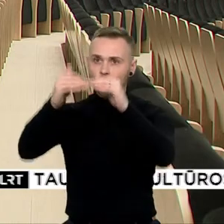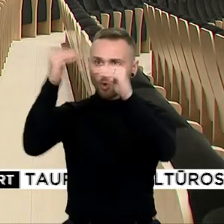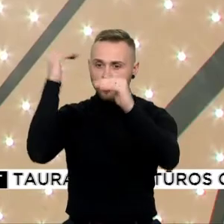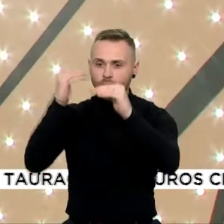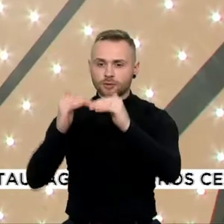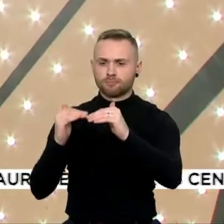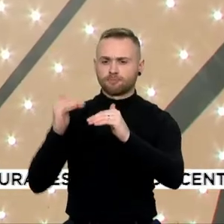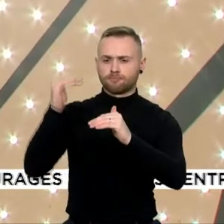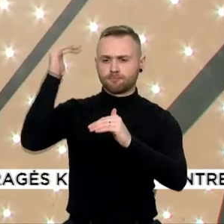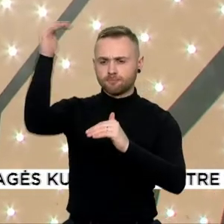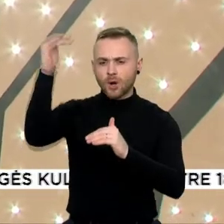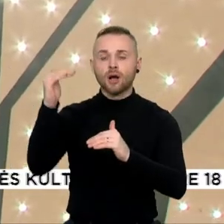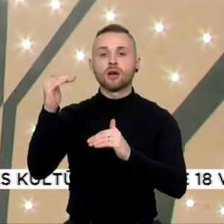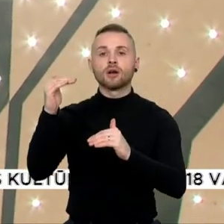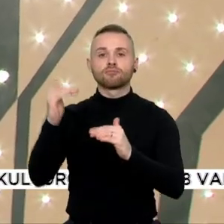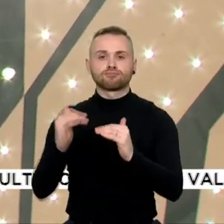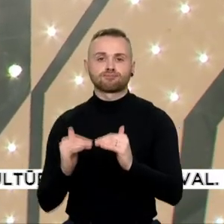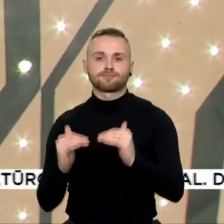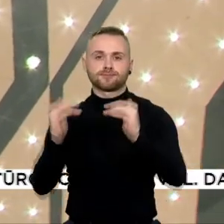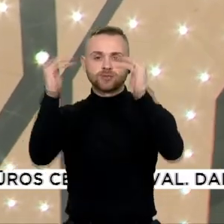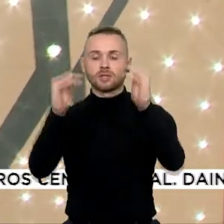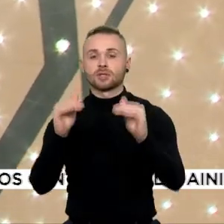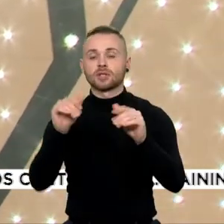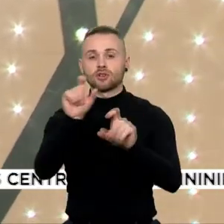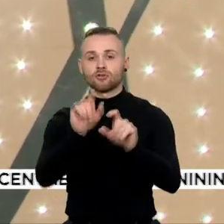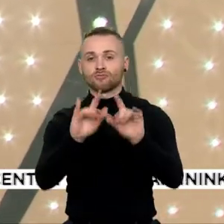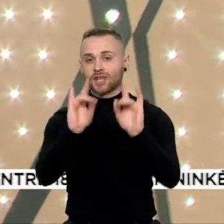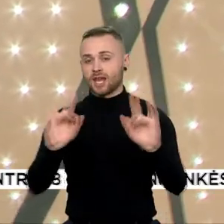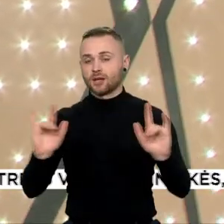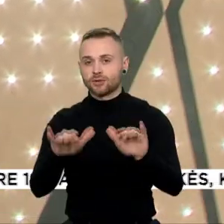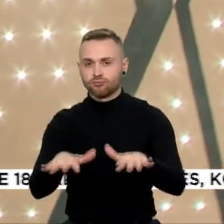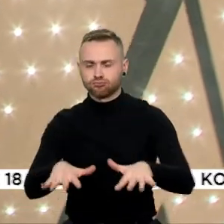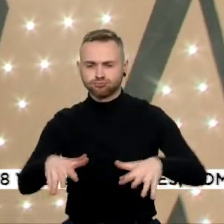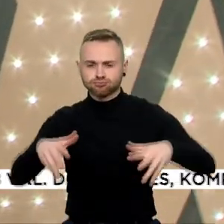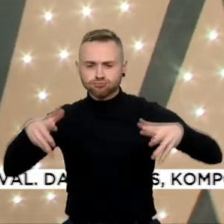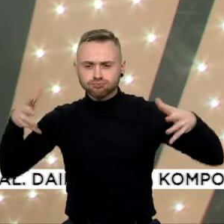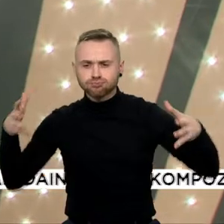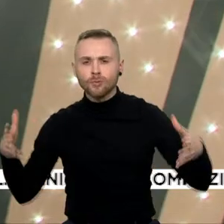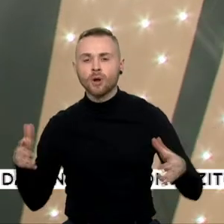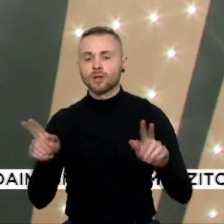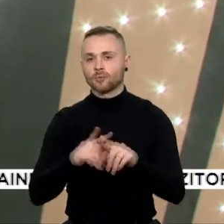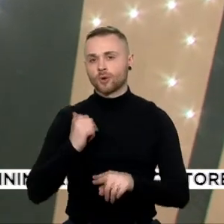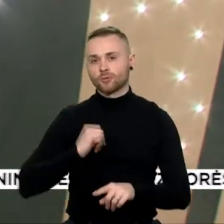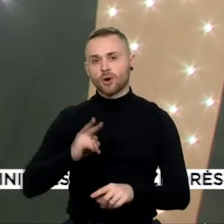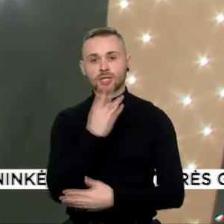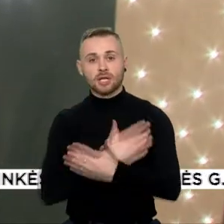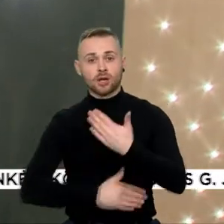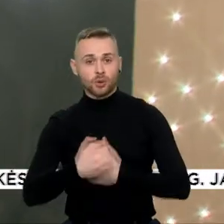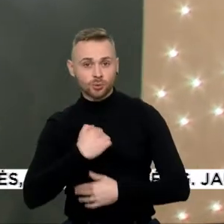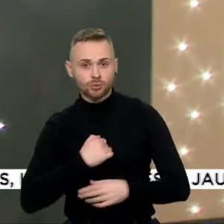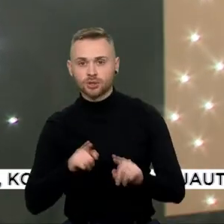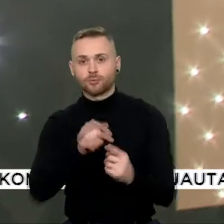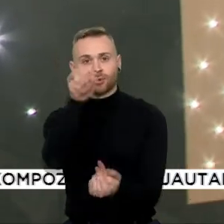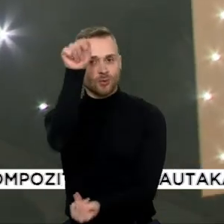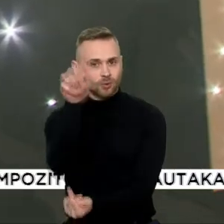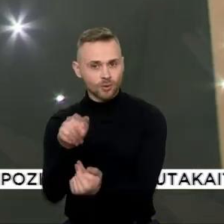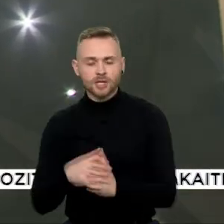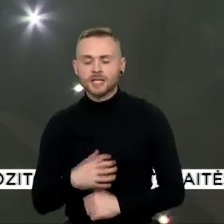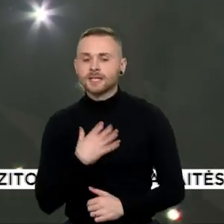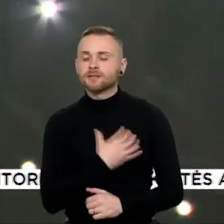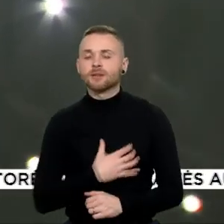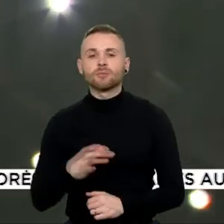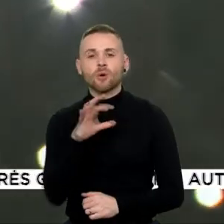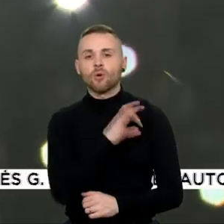sėdimų vietų, įrengtos vėdinimo ir apšvietimo sistemos infrastruktūra žmonėms su negale. Svarbiausias pokytis –